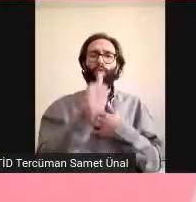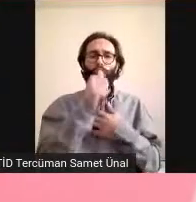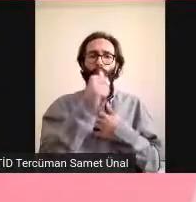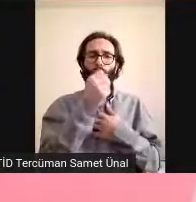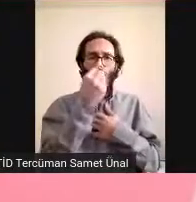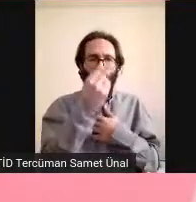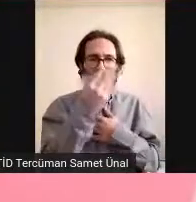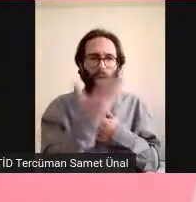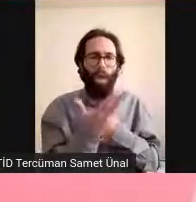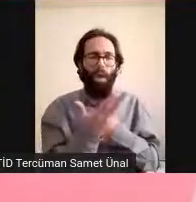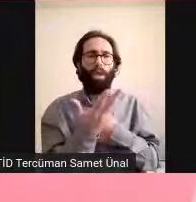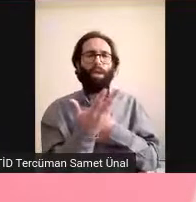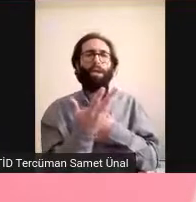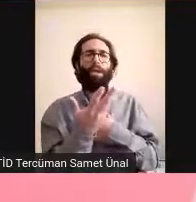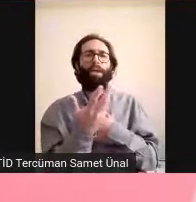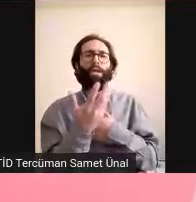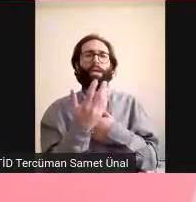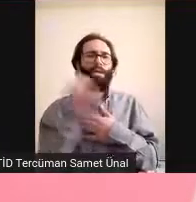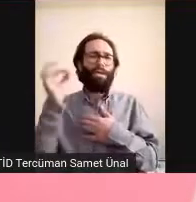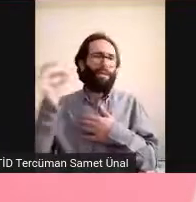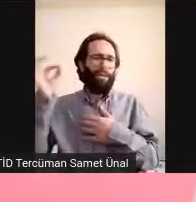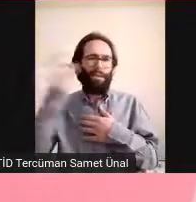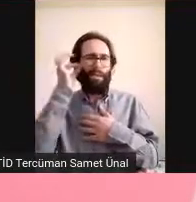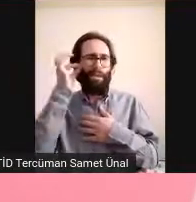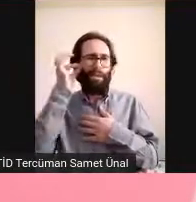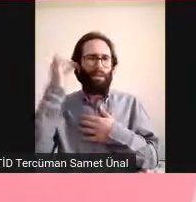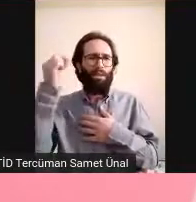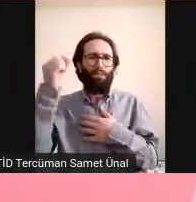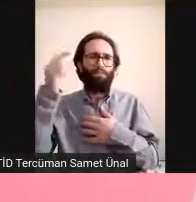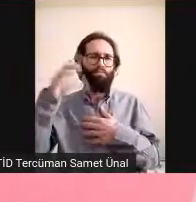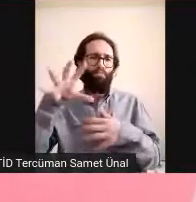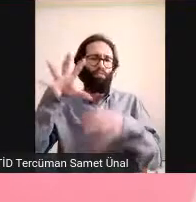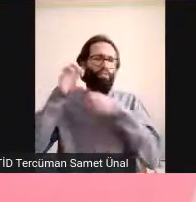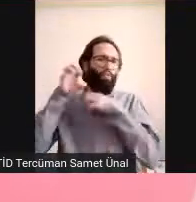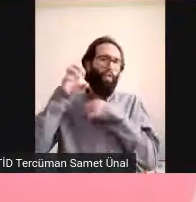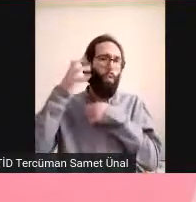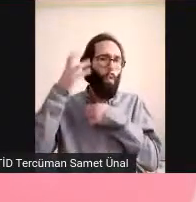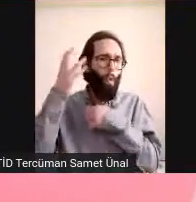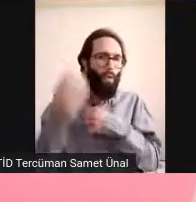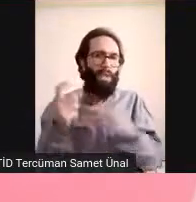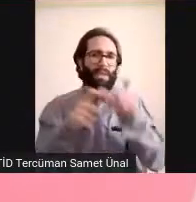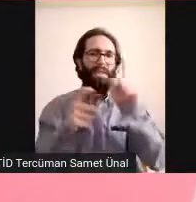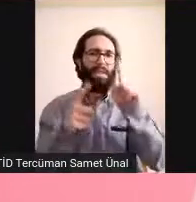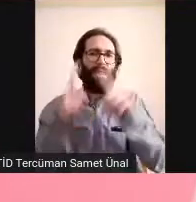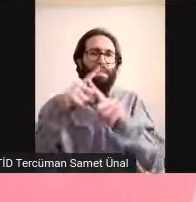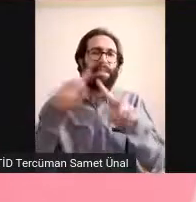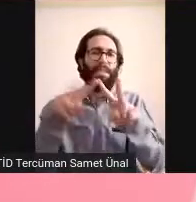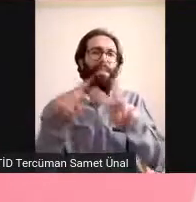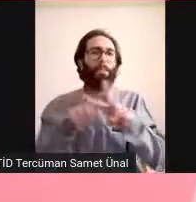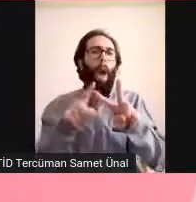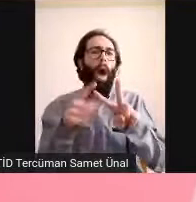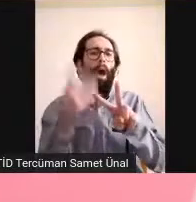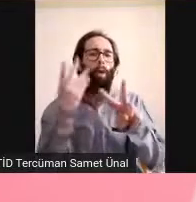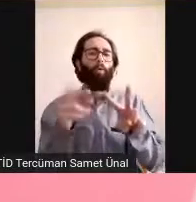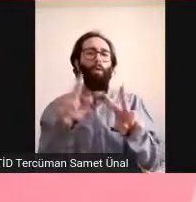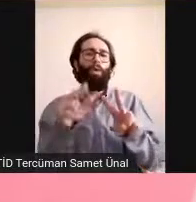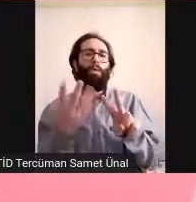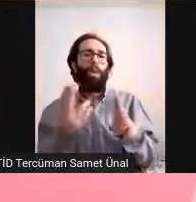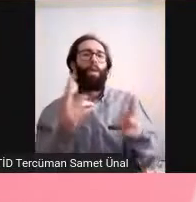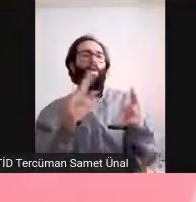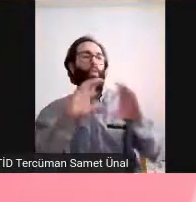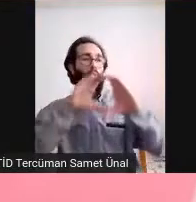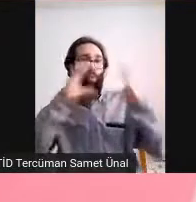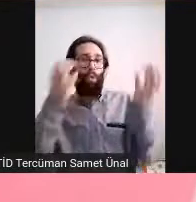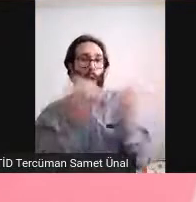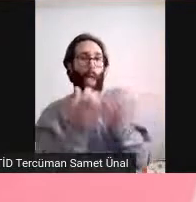ısıtmada olduğu gibi hani bütün dünyanın aşılanması lazım ki şey olsun yani bir işe